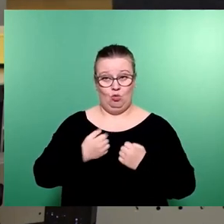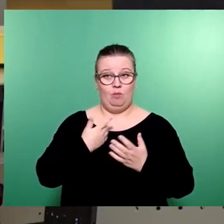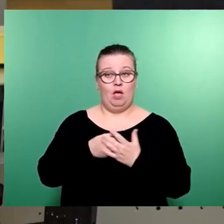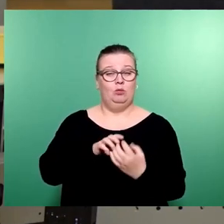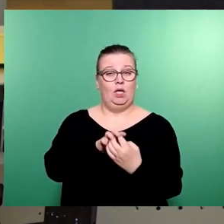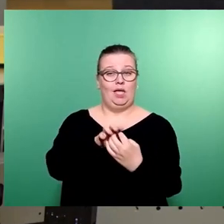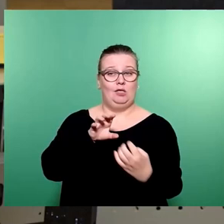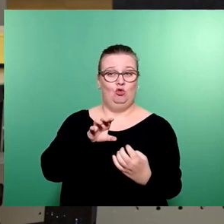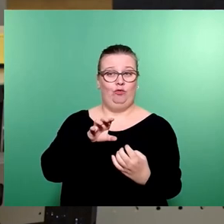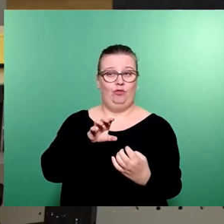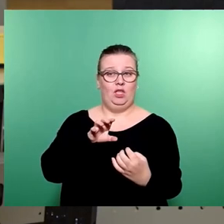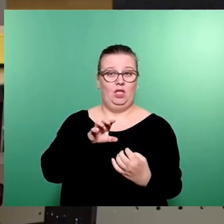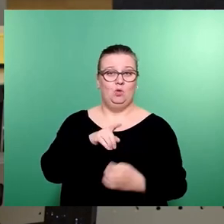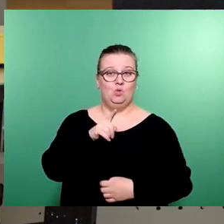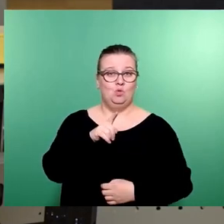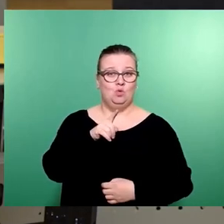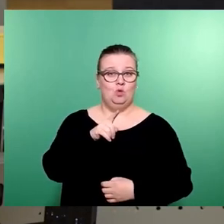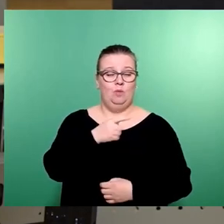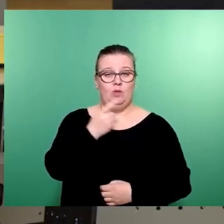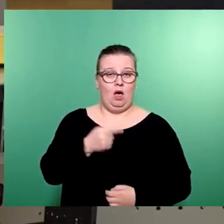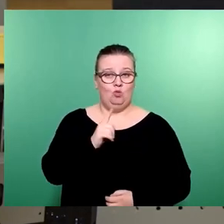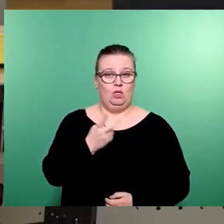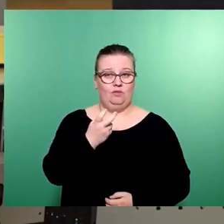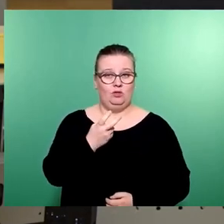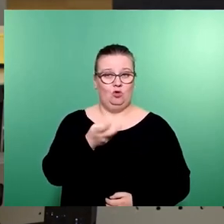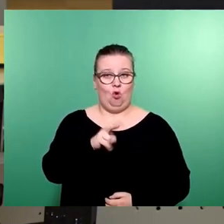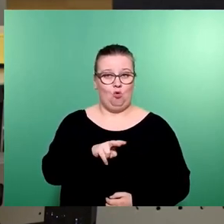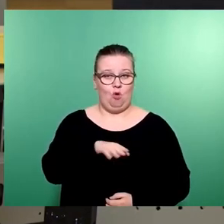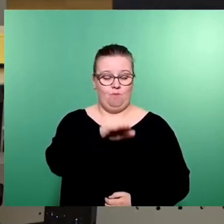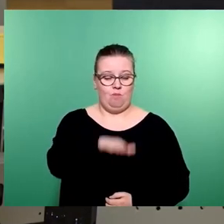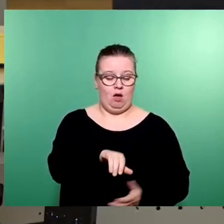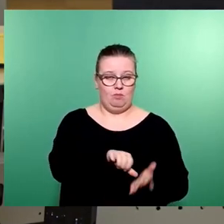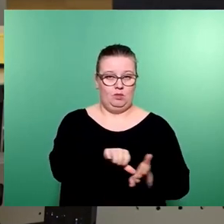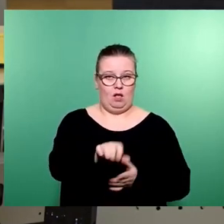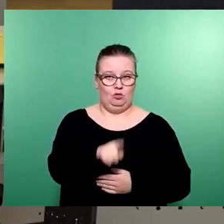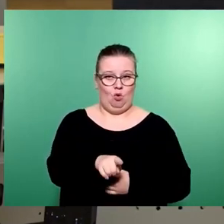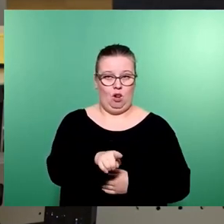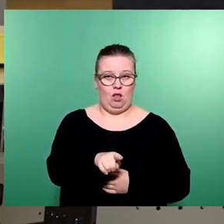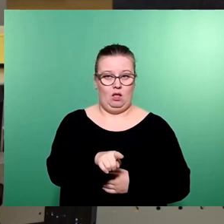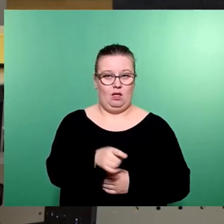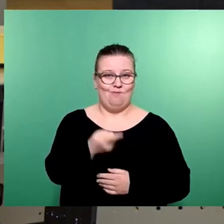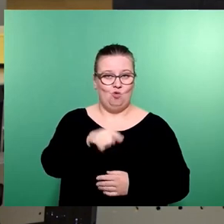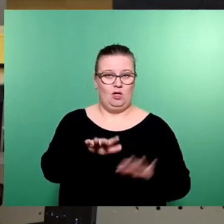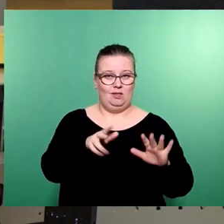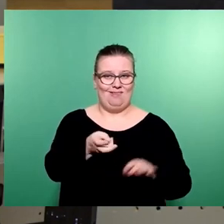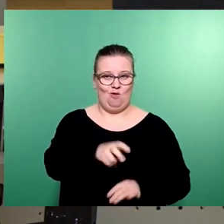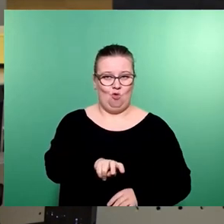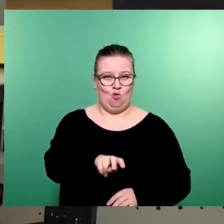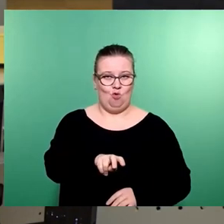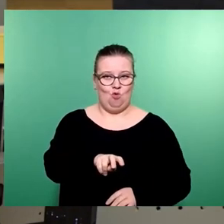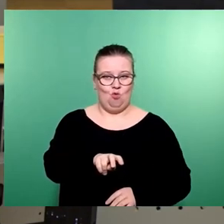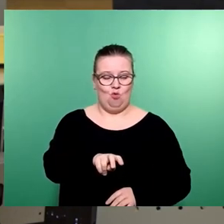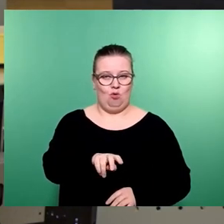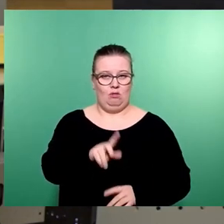120 Euro im Jahr für einen Anwohner Parkausweis bezahlen soll, 10 Euro im Monat, dann kann man nicht